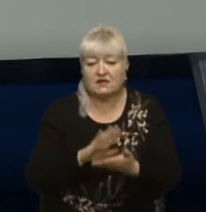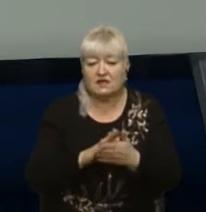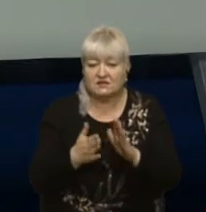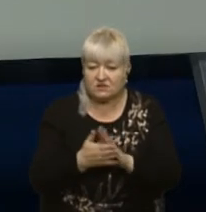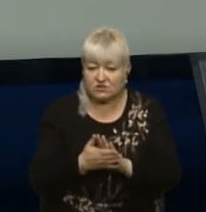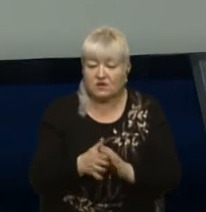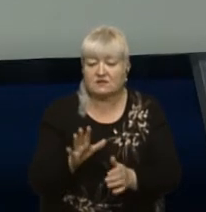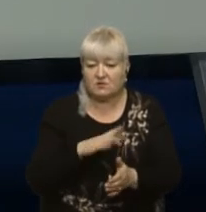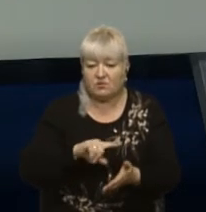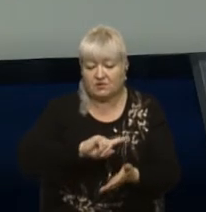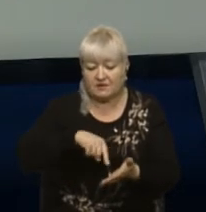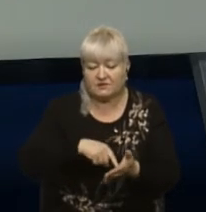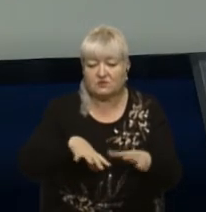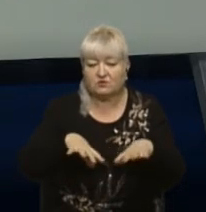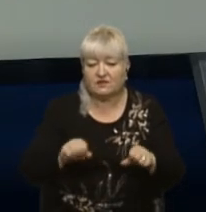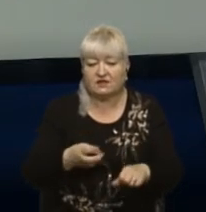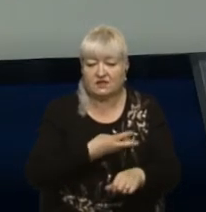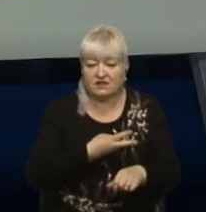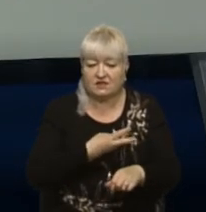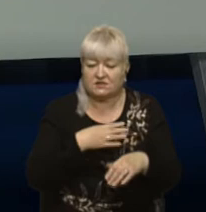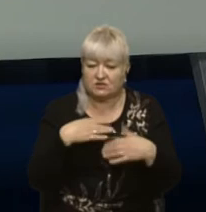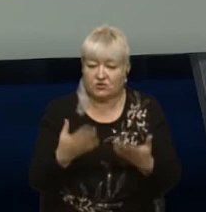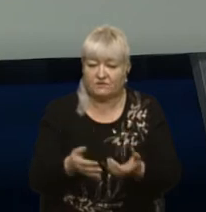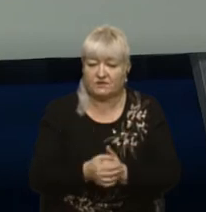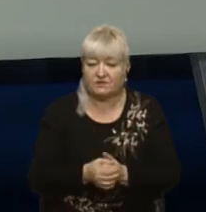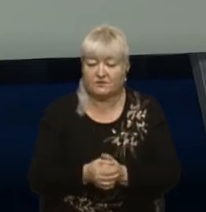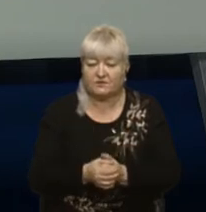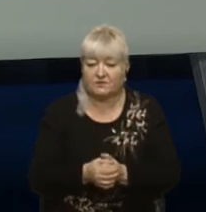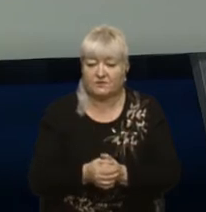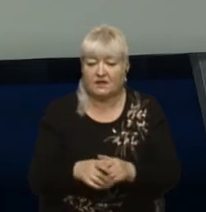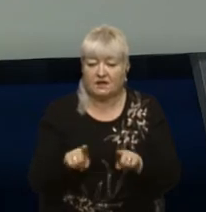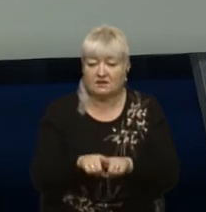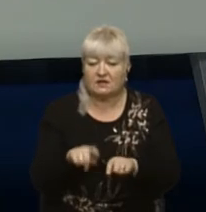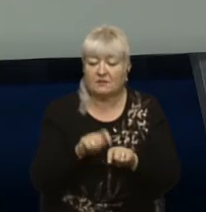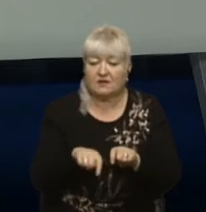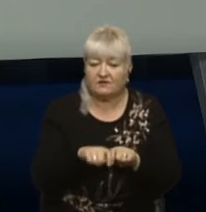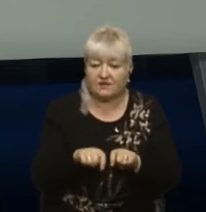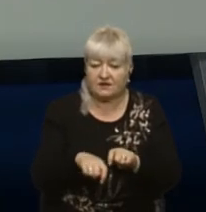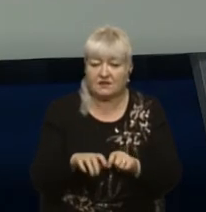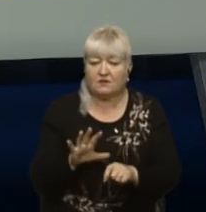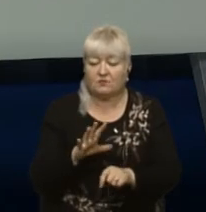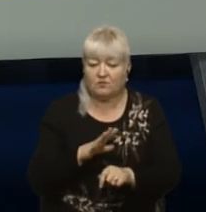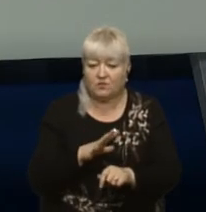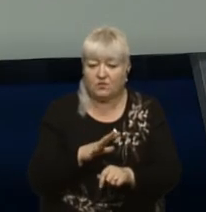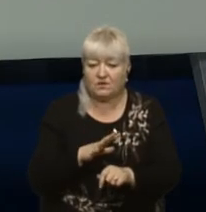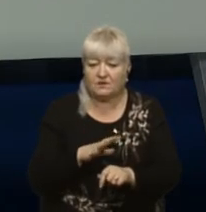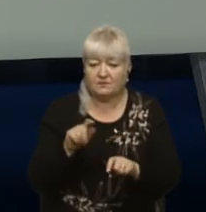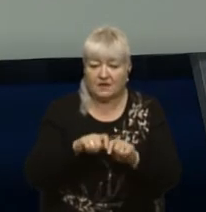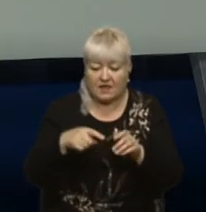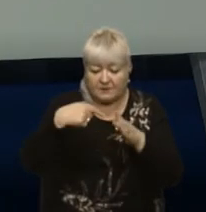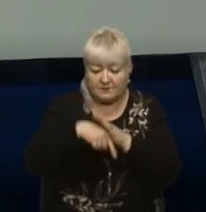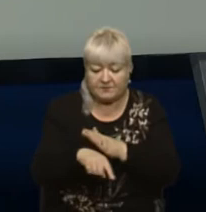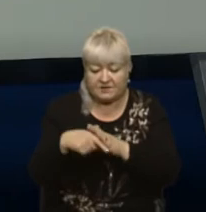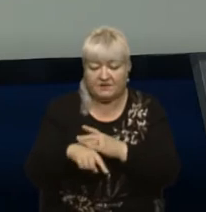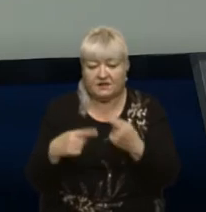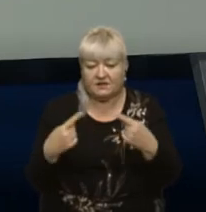міською владою ініційовано проведення таких перевірок. Були обстежені підвальні приміщення